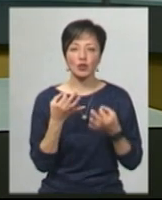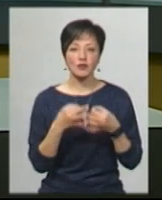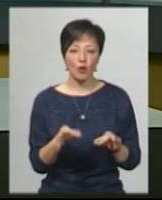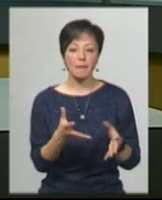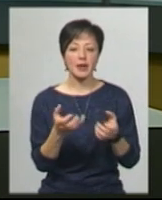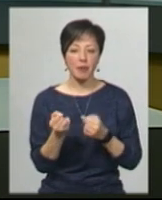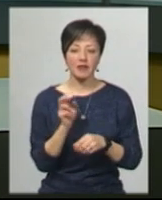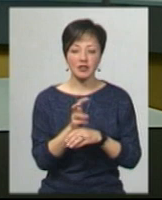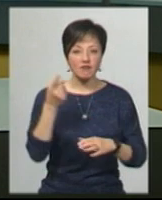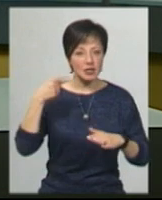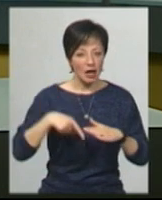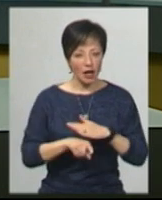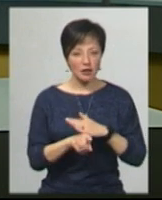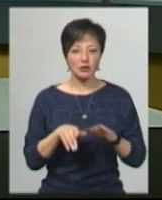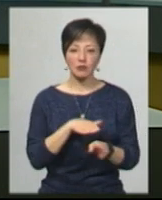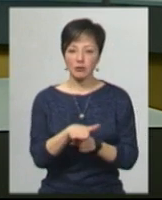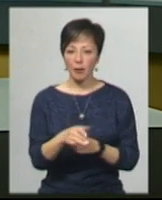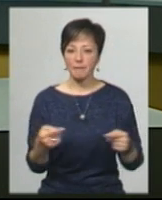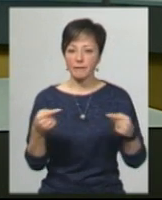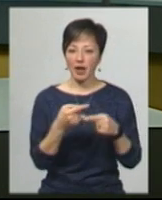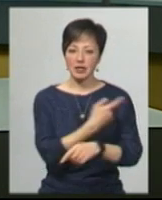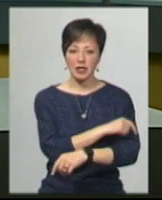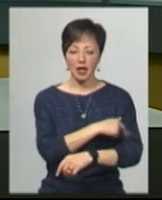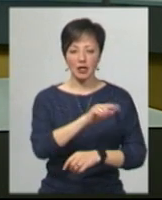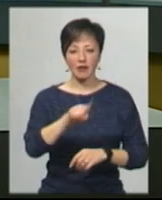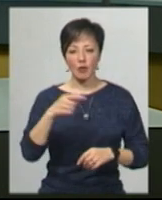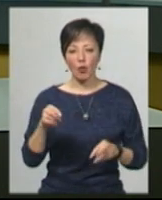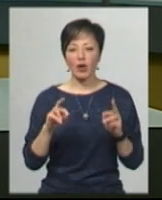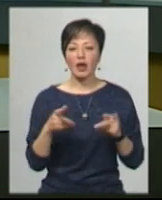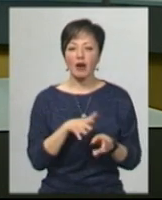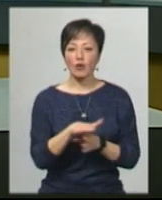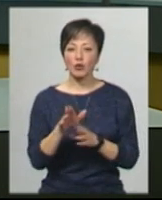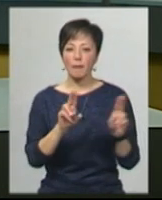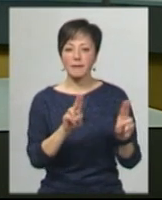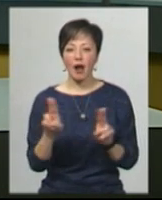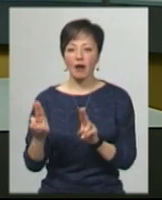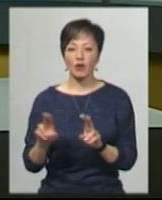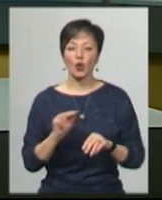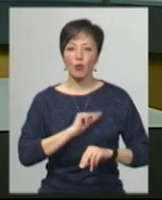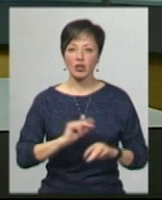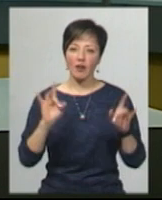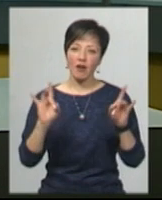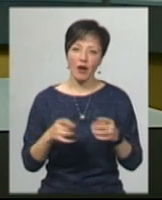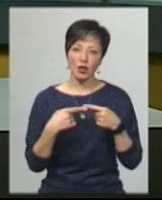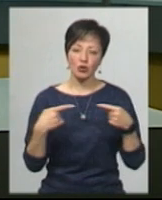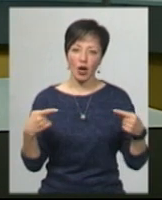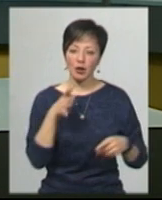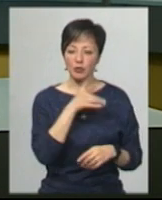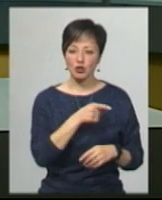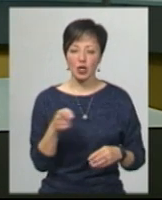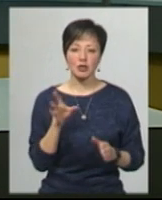відвідувачів всередині з дотриманням певних санітарних вимог. Як дотримуються правила роботи у кафе та ресторанах під час